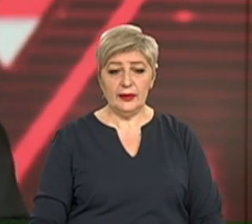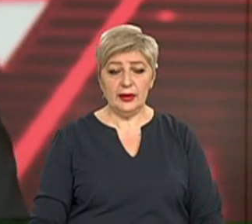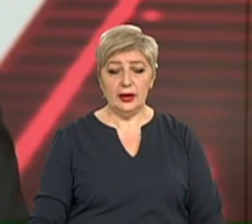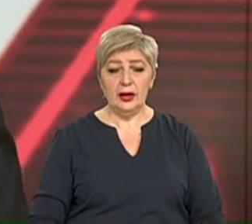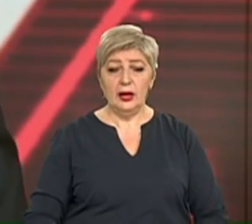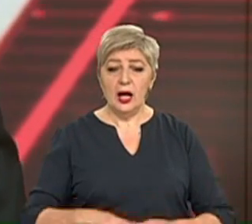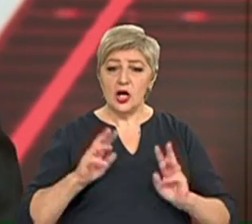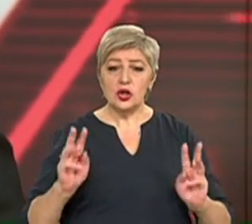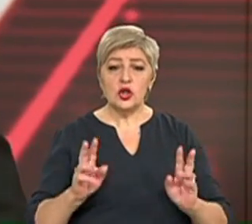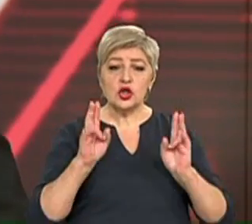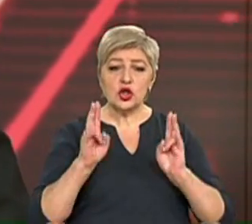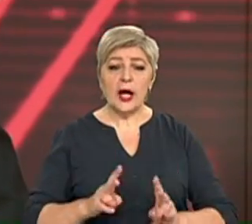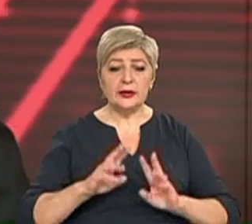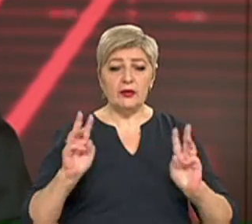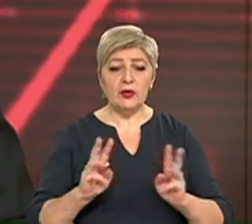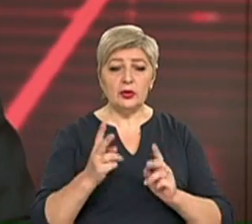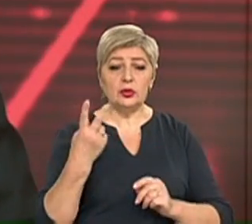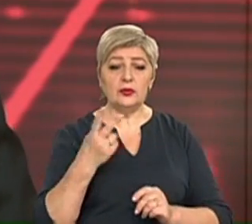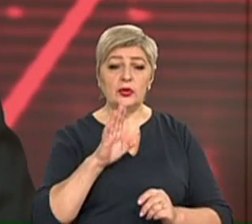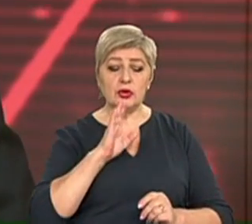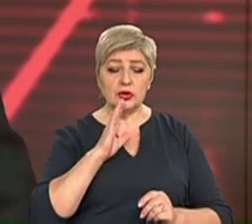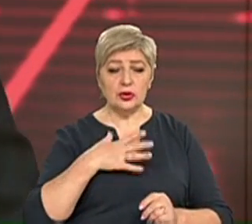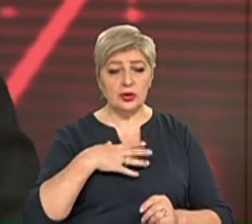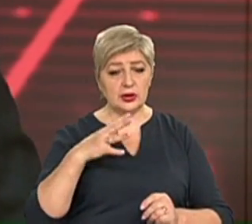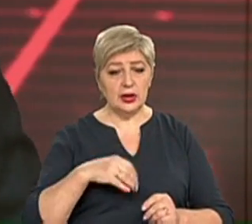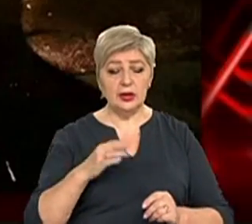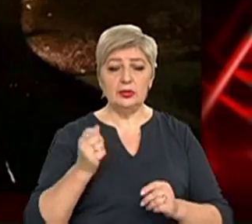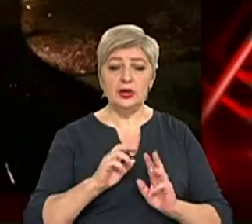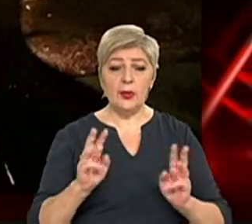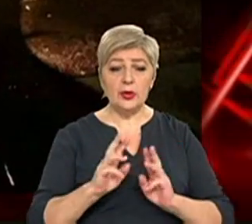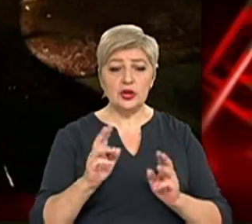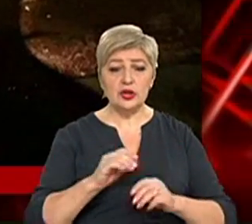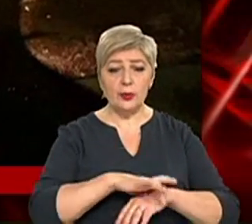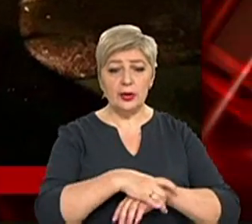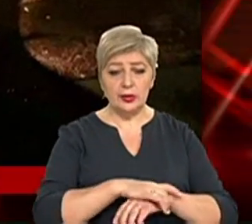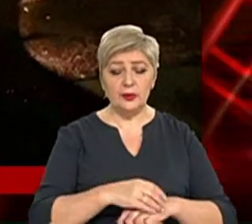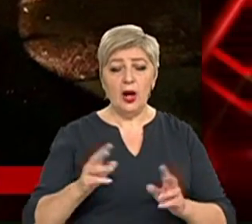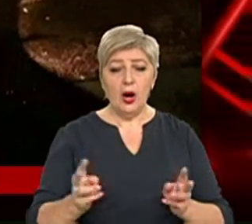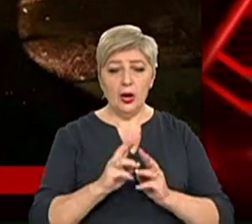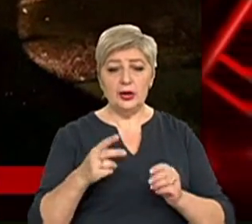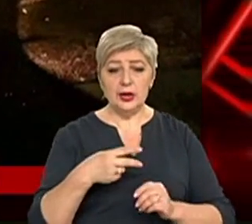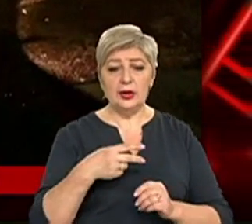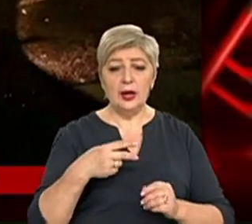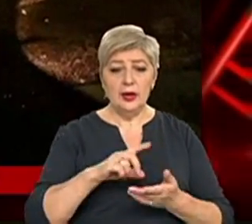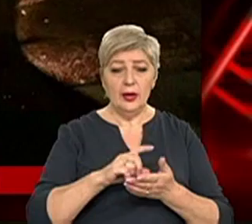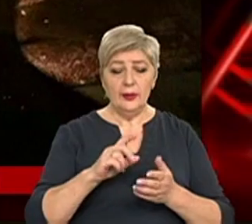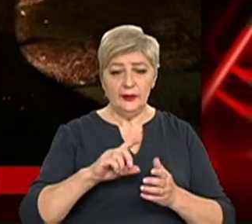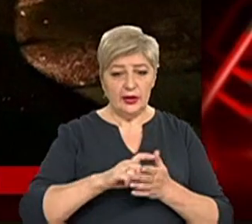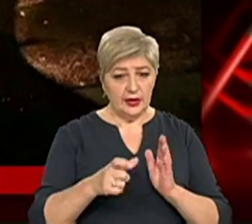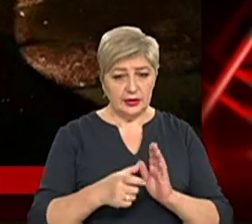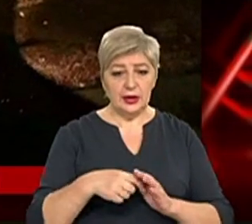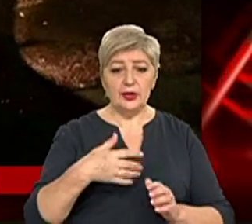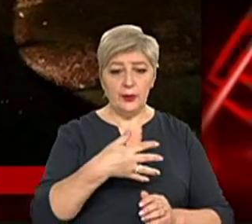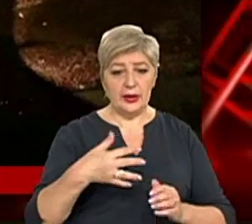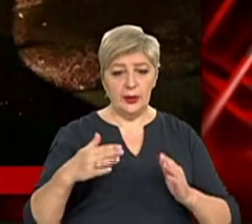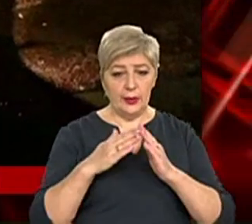Жертви вогню. Двоє жінок загинули на пожежі у Павлограді. Уріла квартира п'ятиповерхівки на вулиці Сташкова. Також з